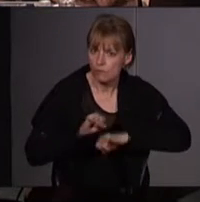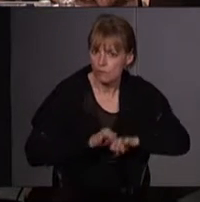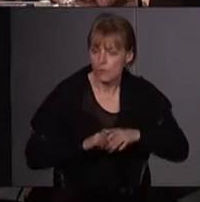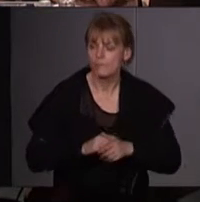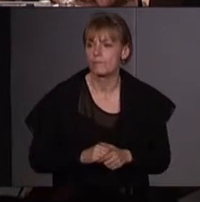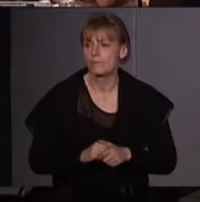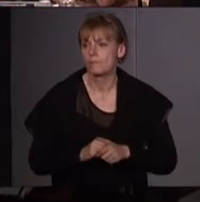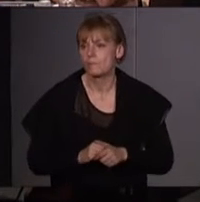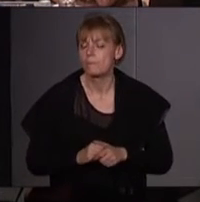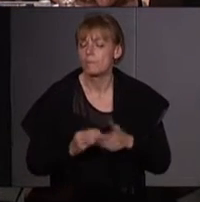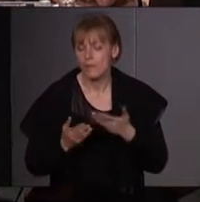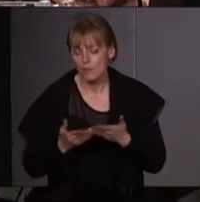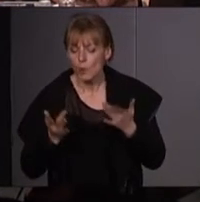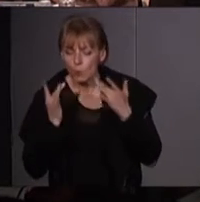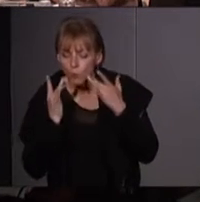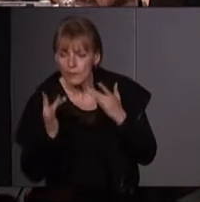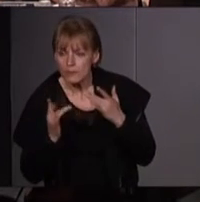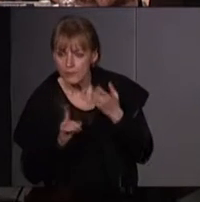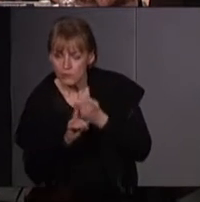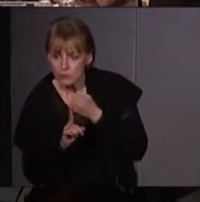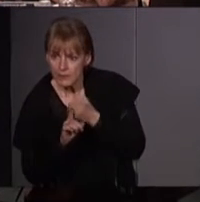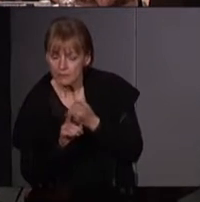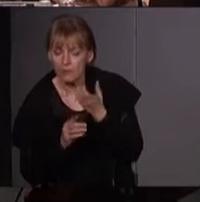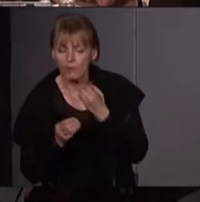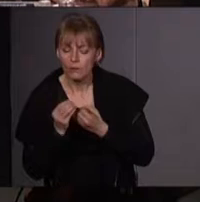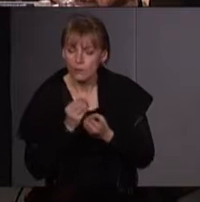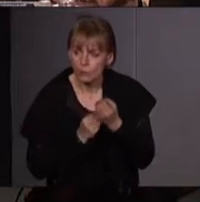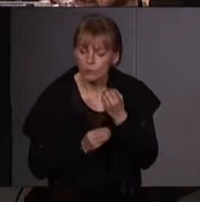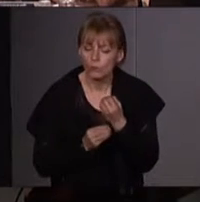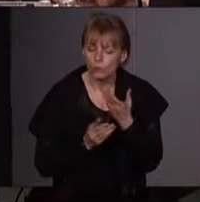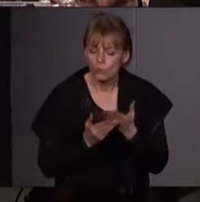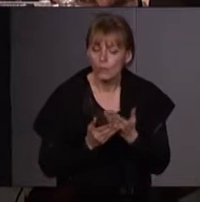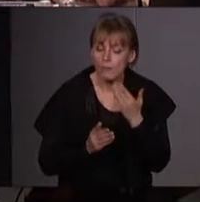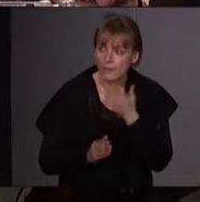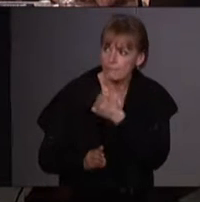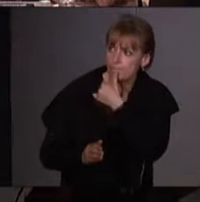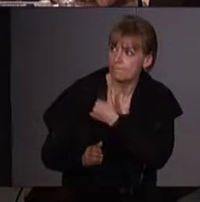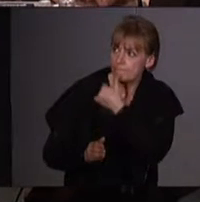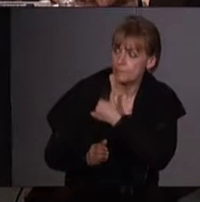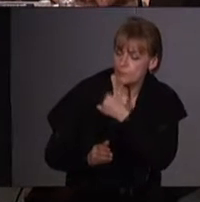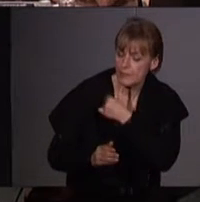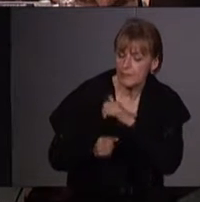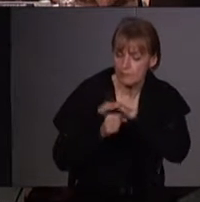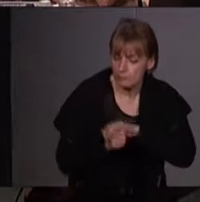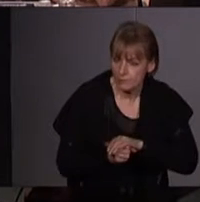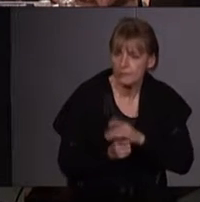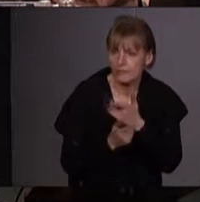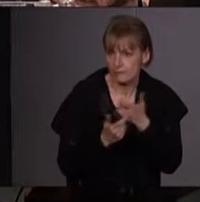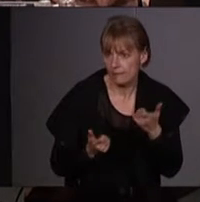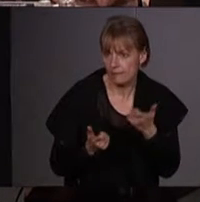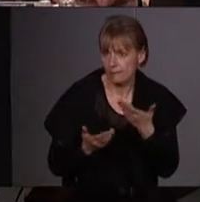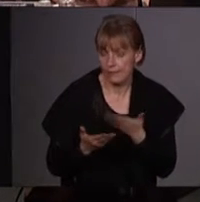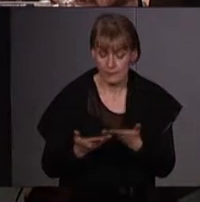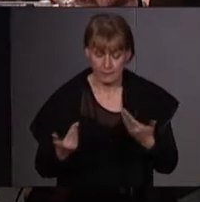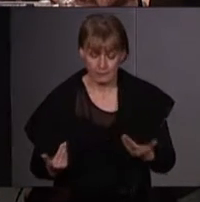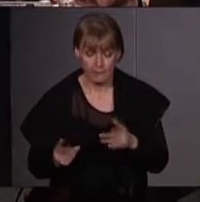la connaissance de l'expérience militante et de l'expérience de ceux qui subissent les discriminations et l'oppression. Et c'est de ça dont va